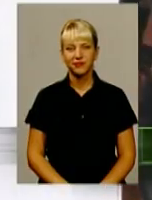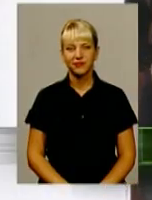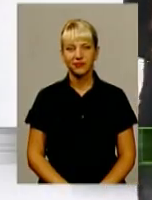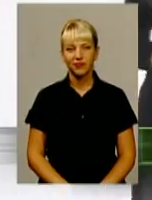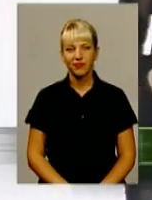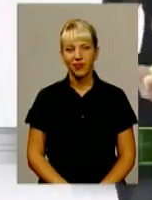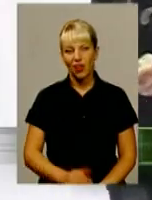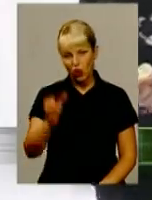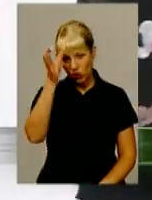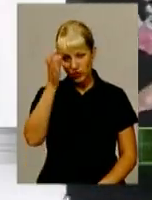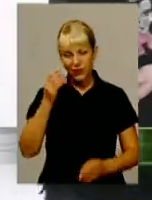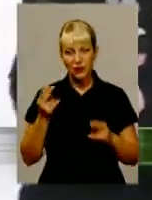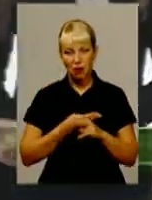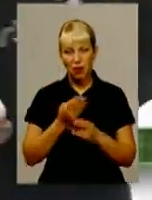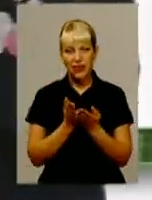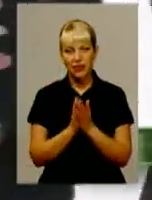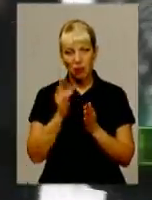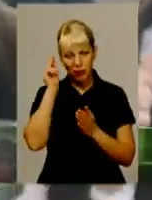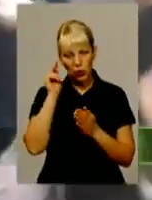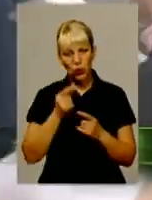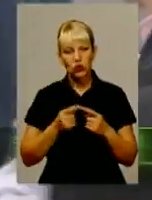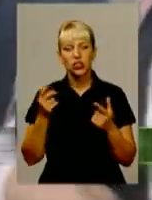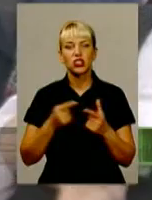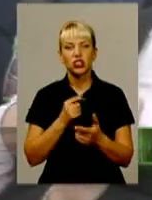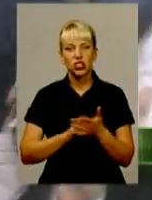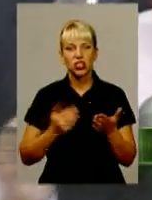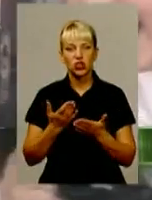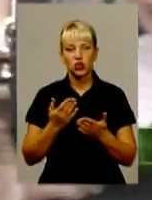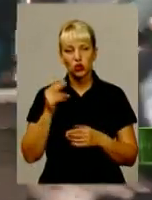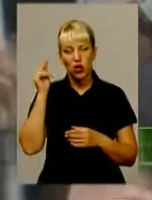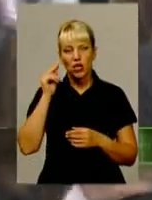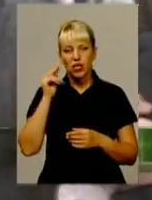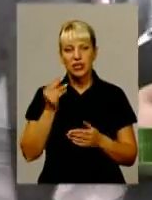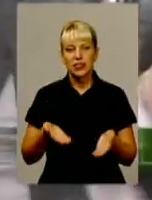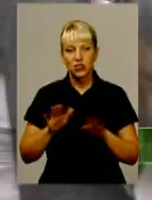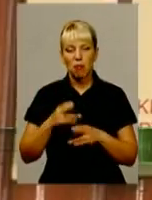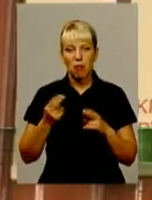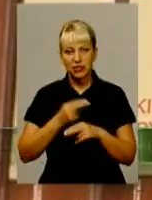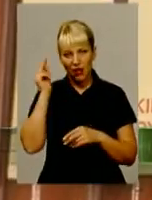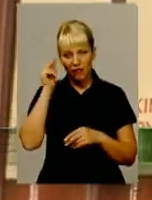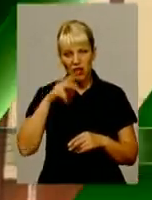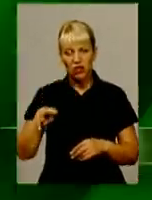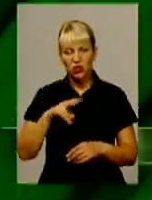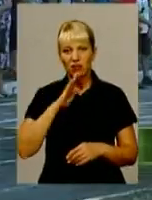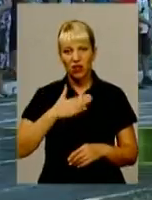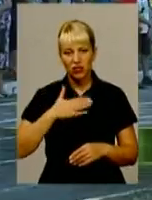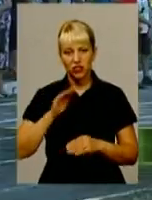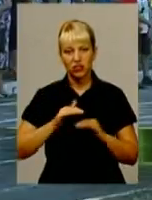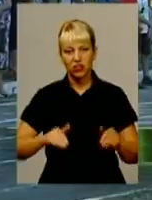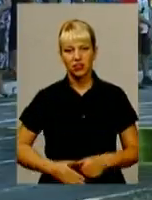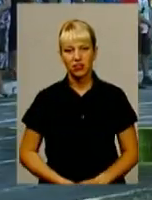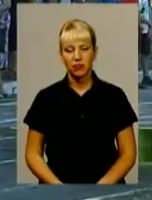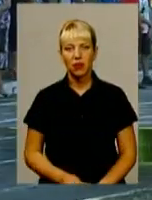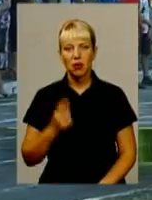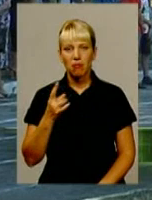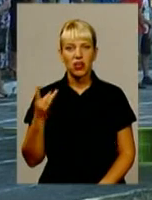Освіта без підручників. Через що українські школярі ризикують зустатися без навчальної літератури. Перший раз